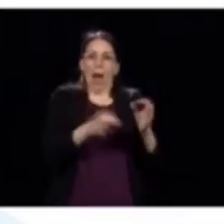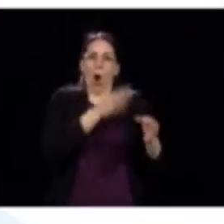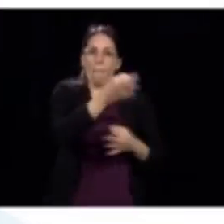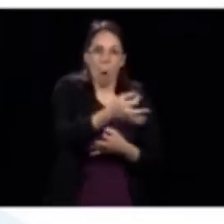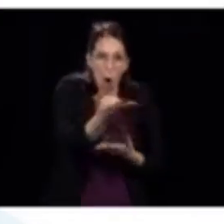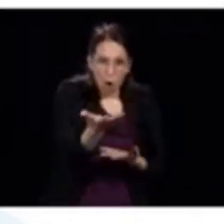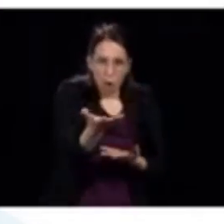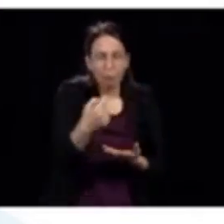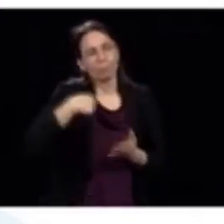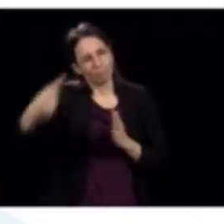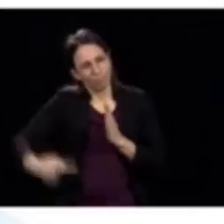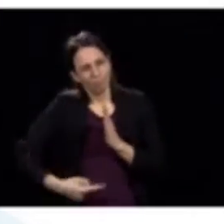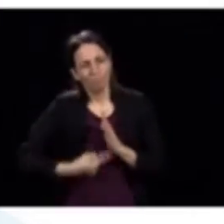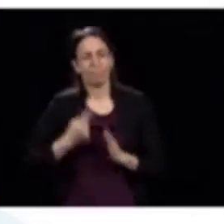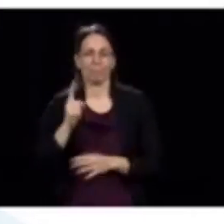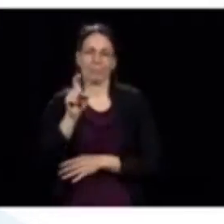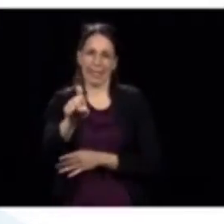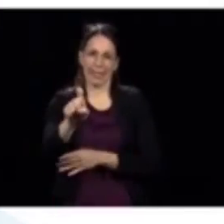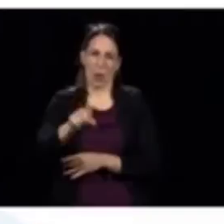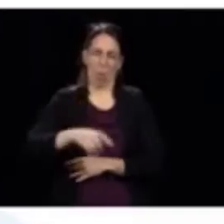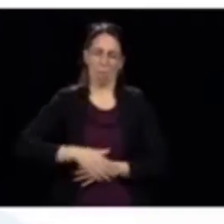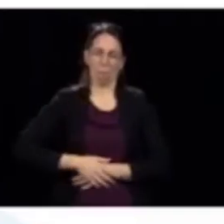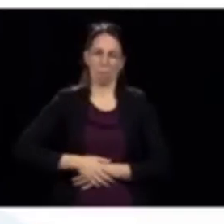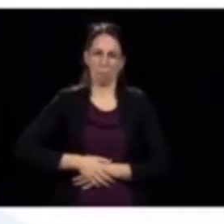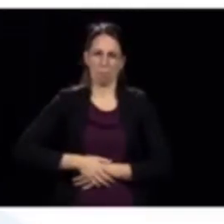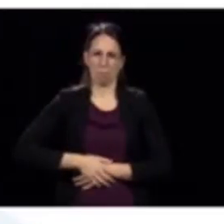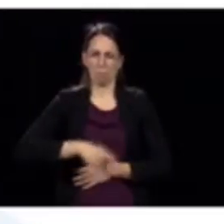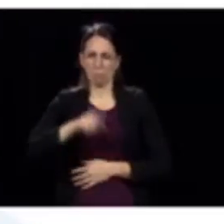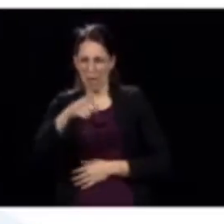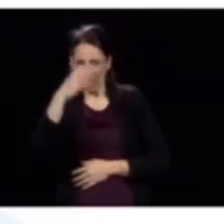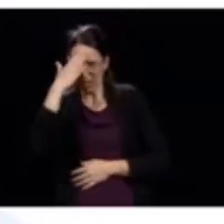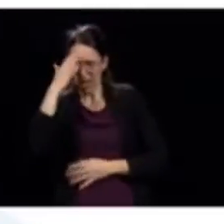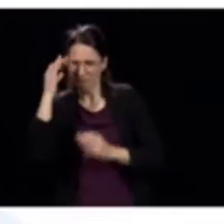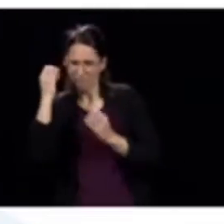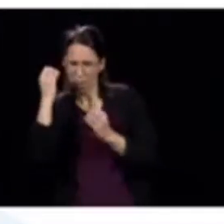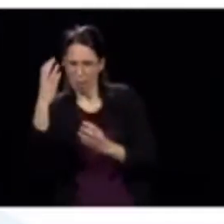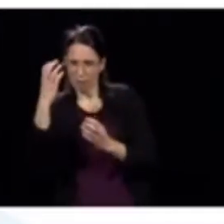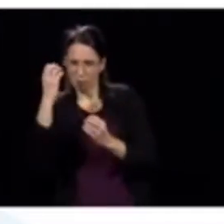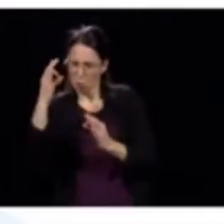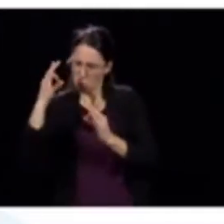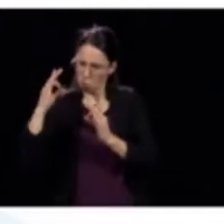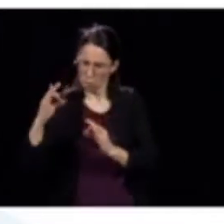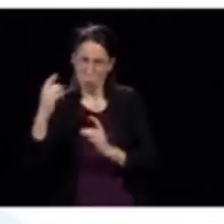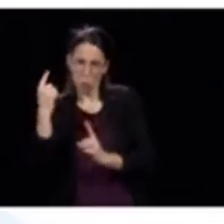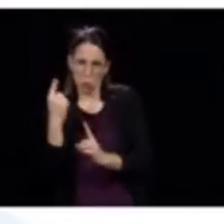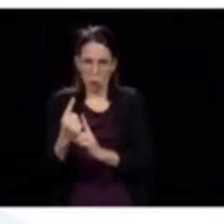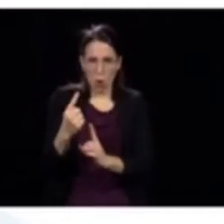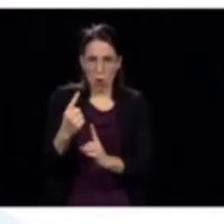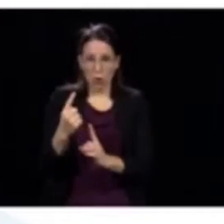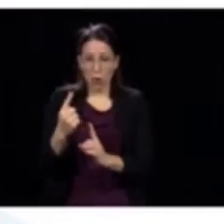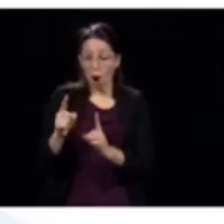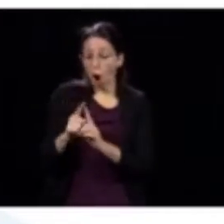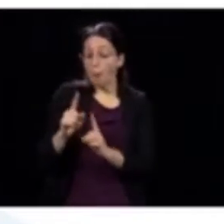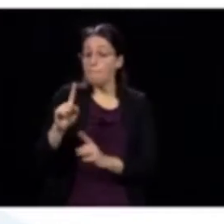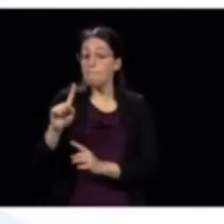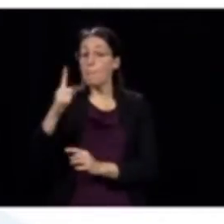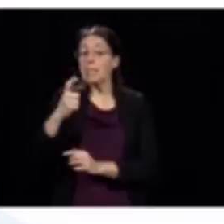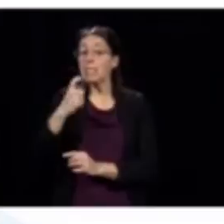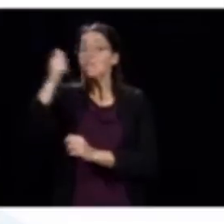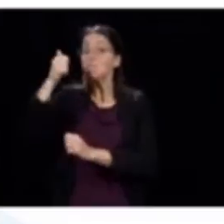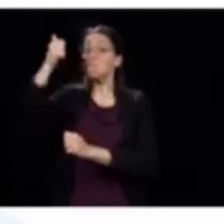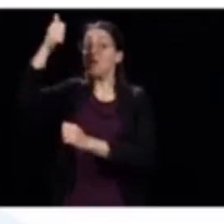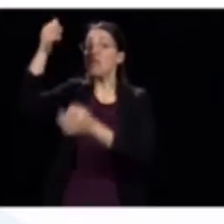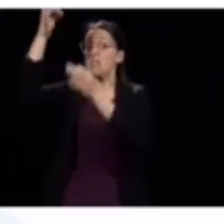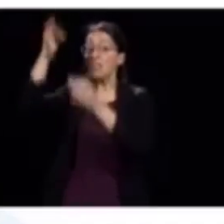est-ce qu'actuellement, je reviens avec cette question, vous disposez de toute l'information pour prendre vos décisions à la plus haute hiérarchie,